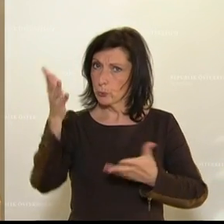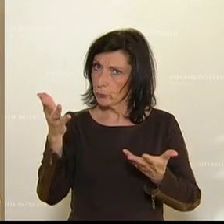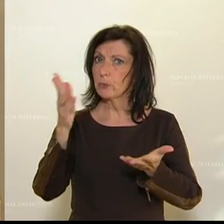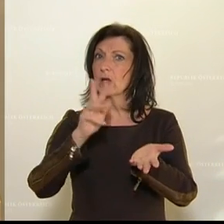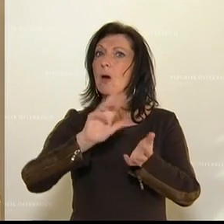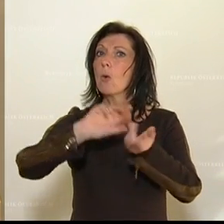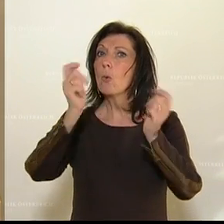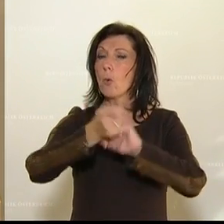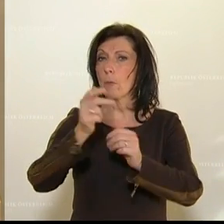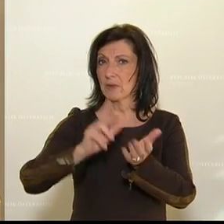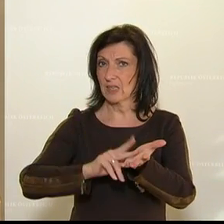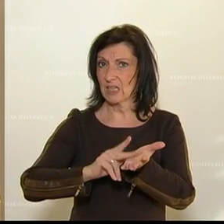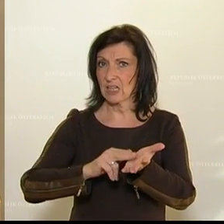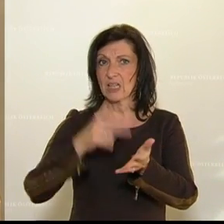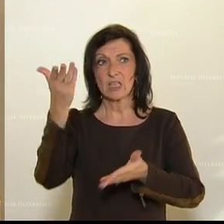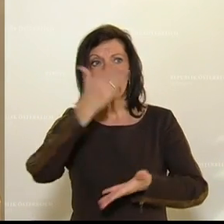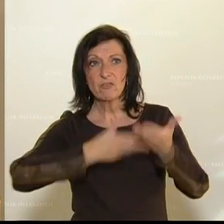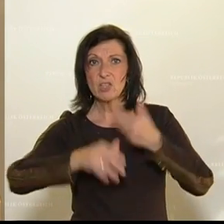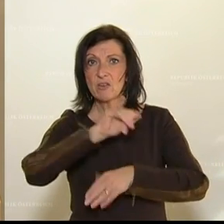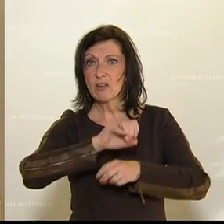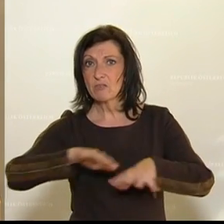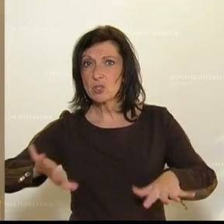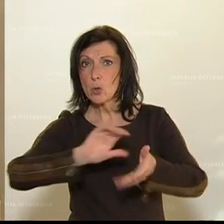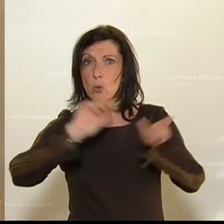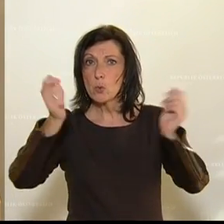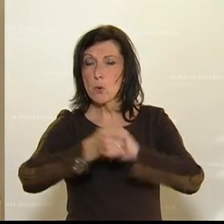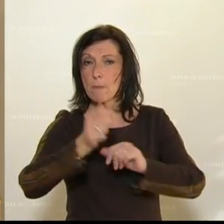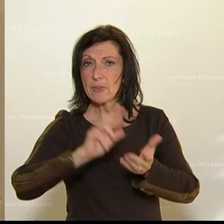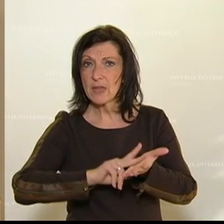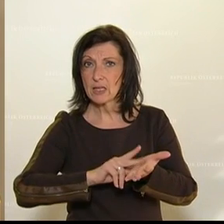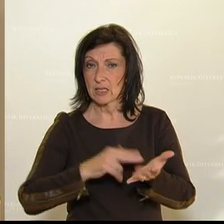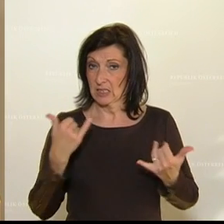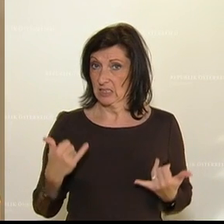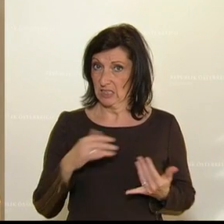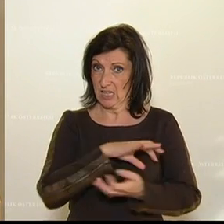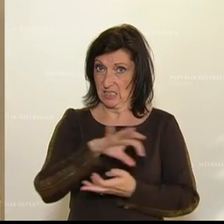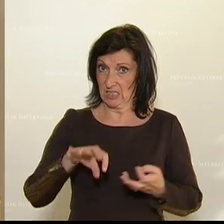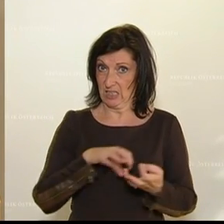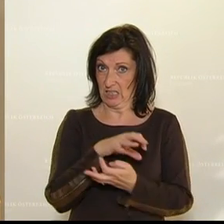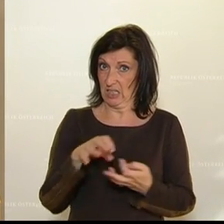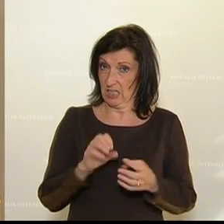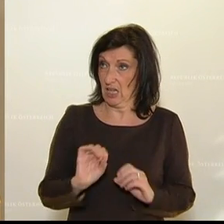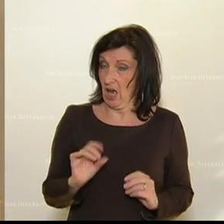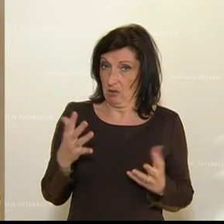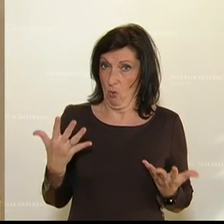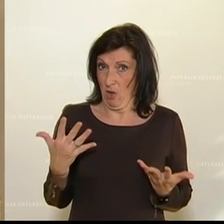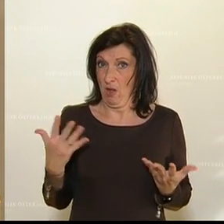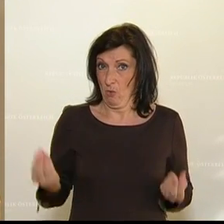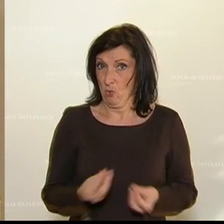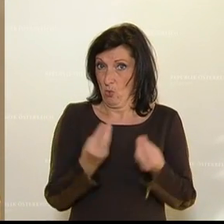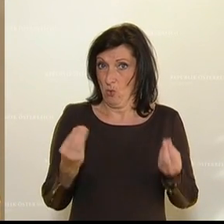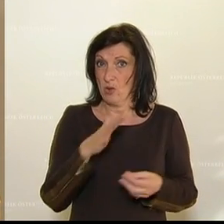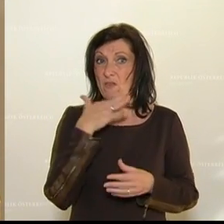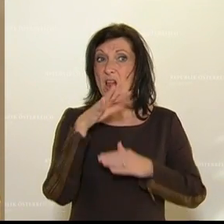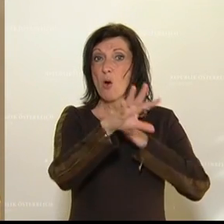unserer wirtschaftlichen Infrastruktur. Die aktuelle Krise bringt viele Unternehmer und Unternehmen ans